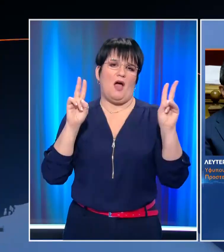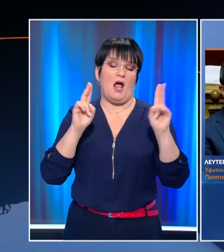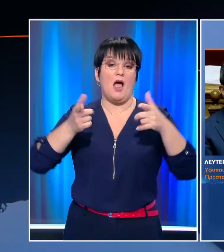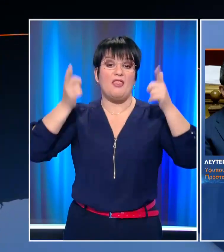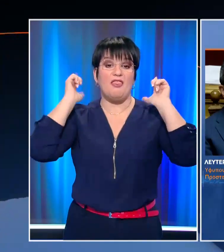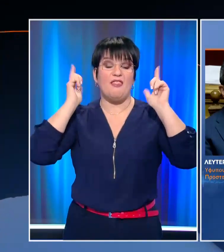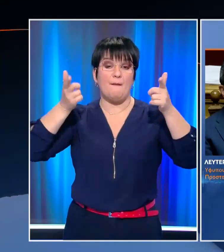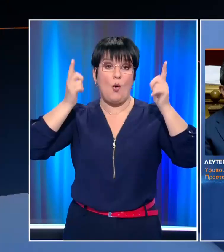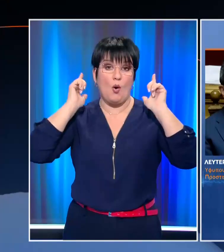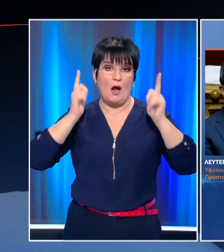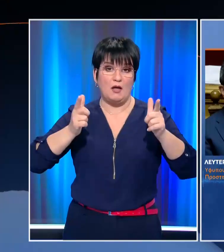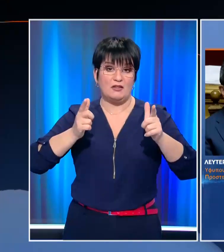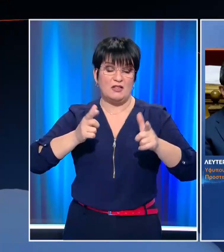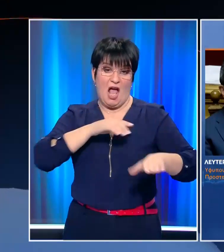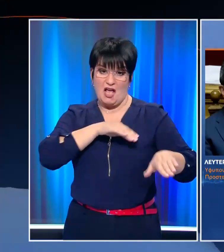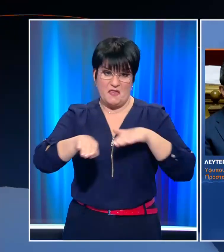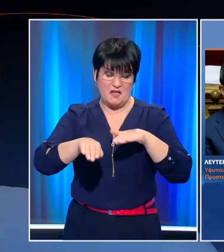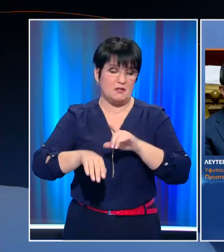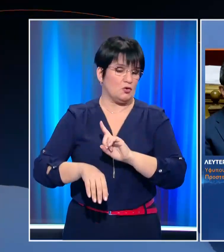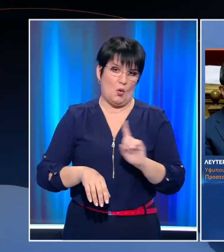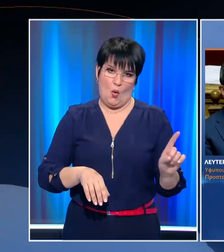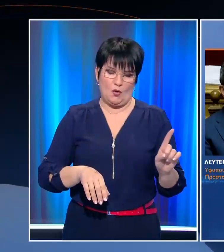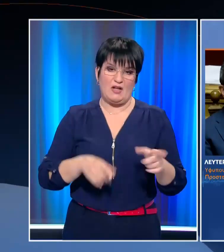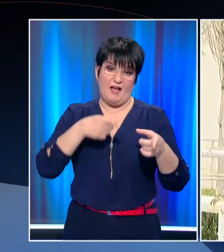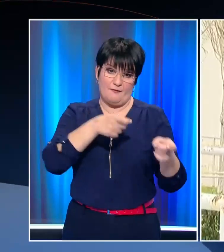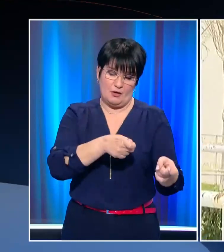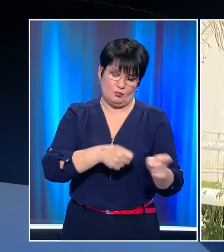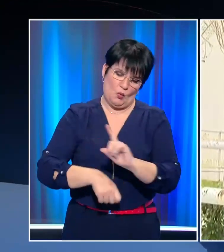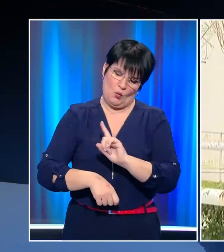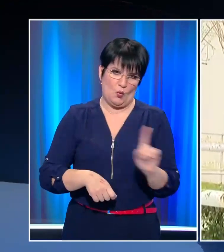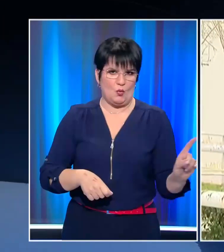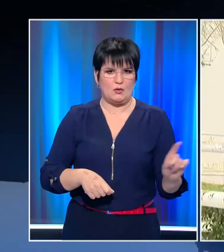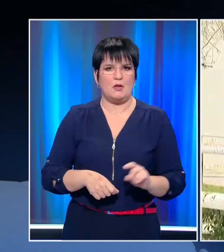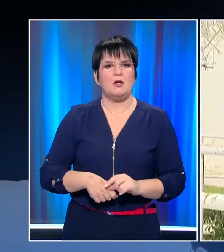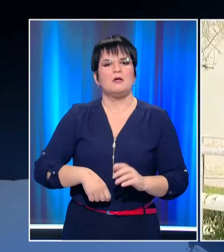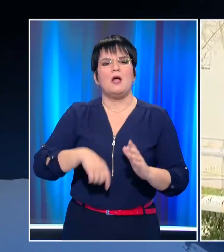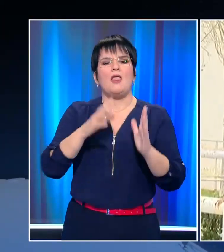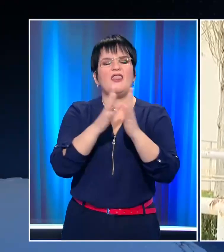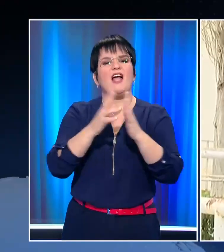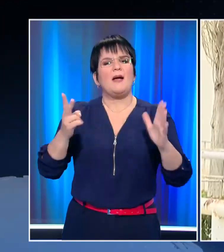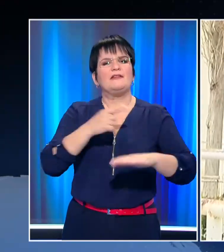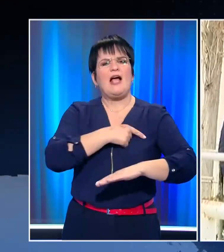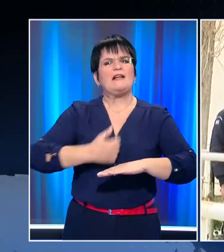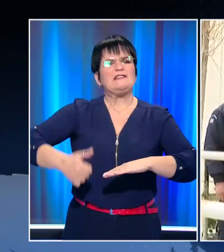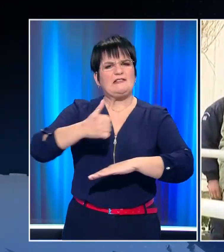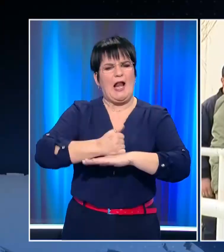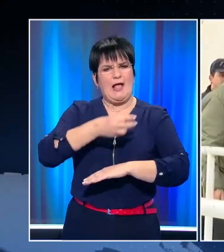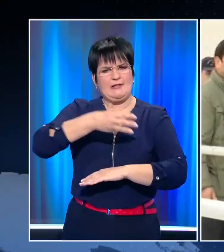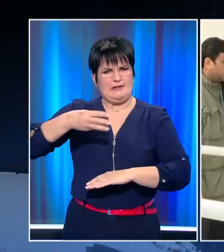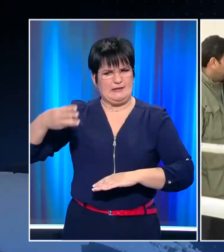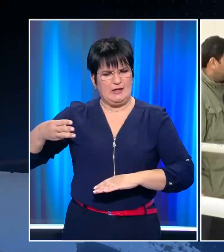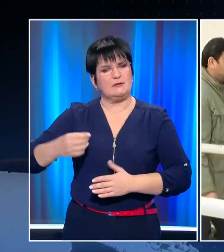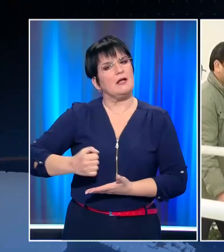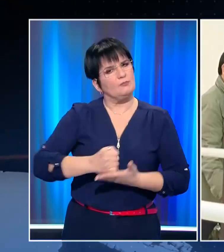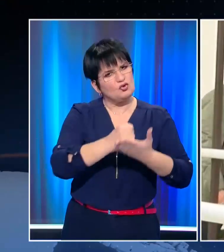δημοκρατία δεν εκδικείται αλλά και δεν εκβιάζεται. Κείμενο 17 στελεχών του ΣΥΡΙΖΑ υπέρ του αιτήματος Κουφοντίνα